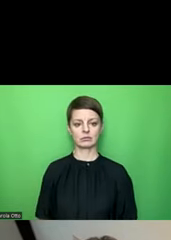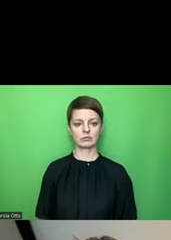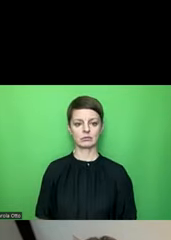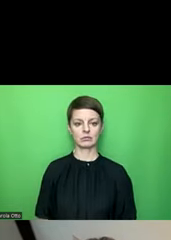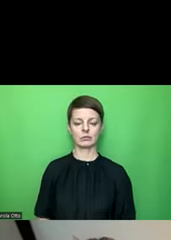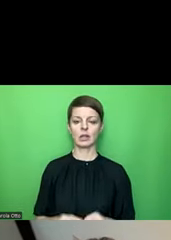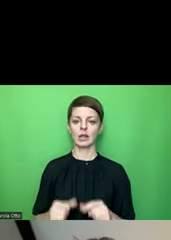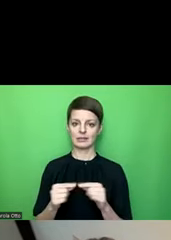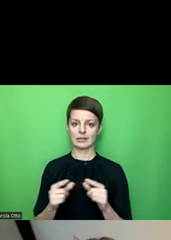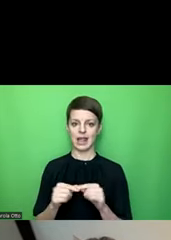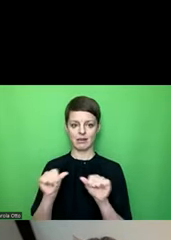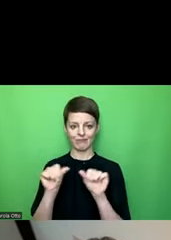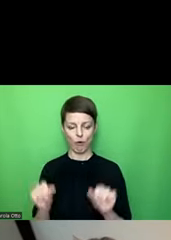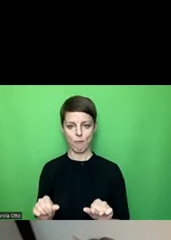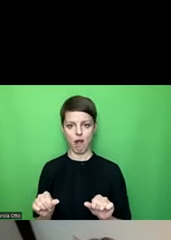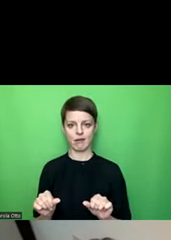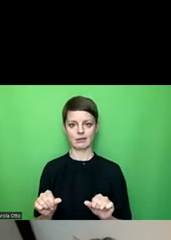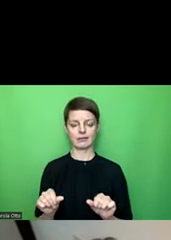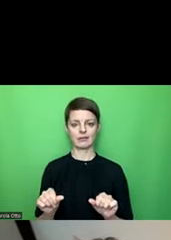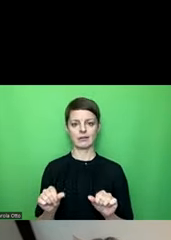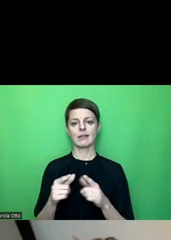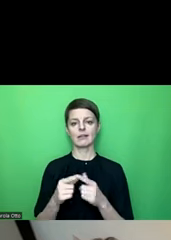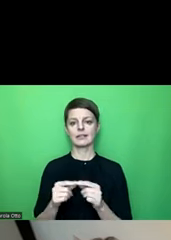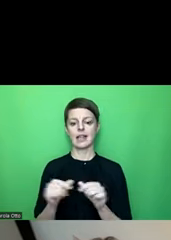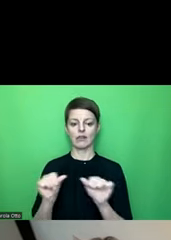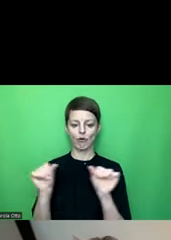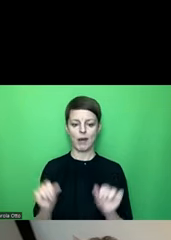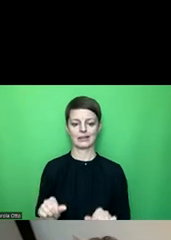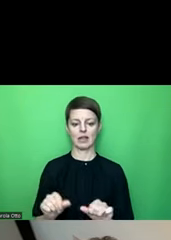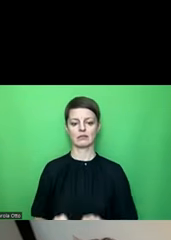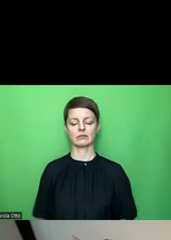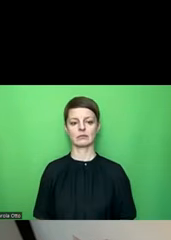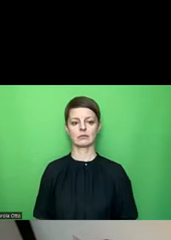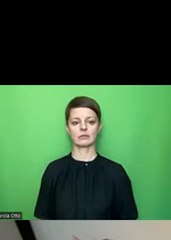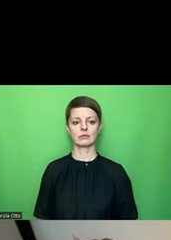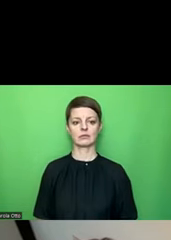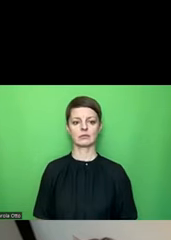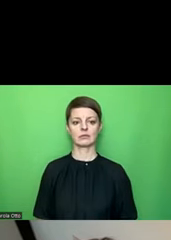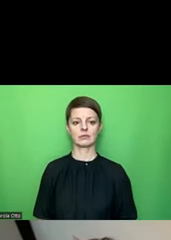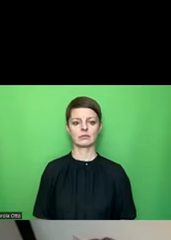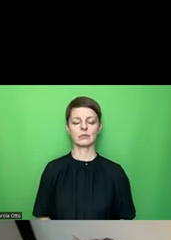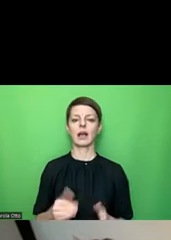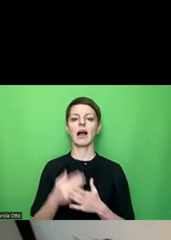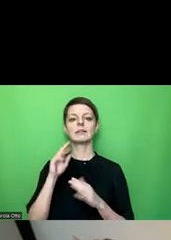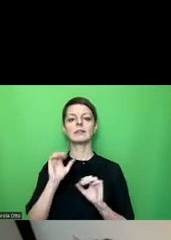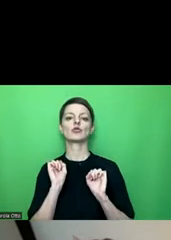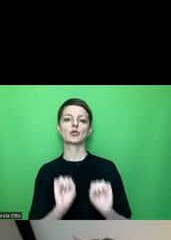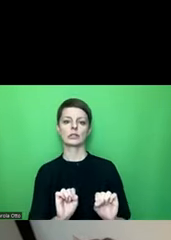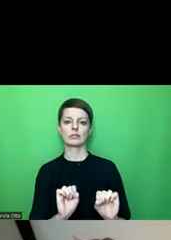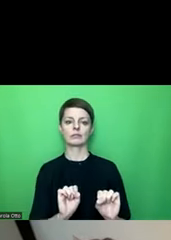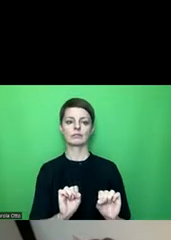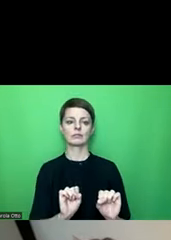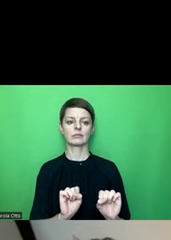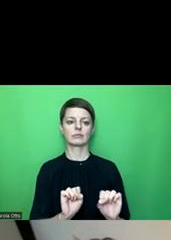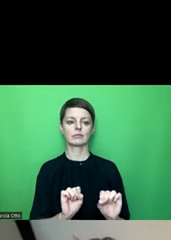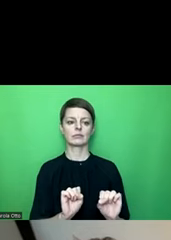Format und dann Zellen formatieren, dann gibt es ein Register, das heißt Schutz und da